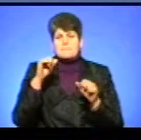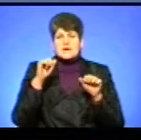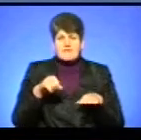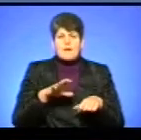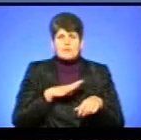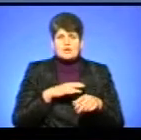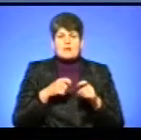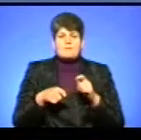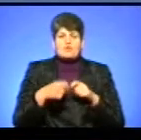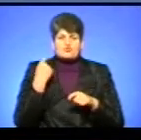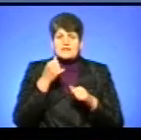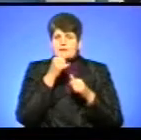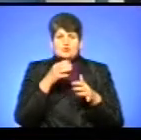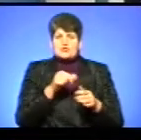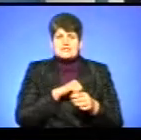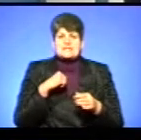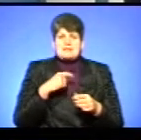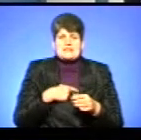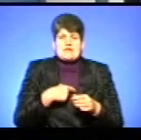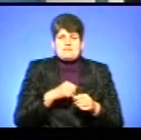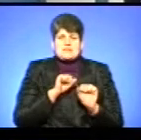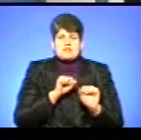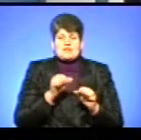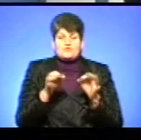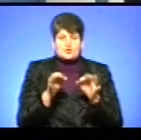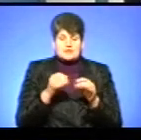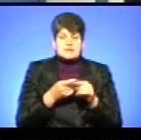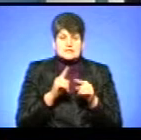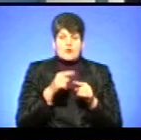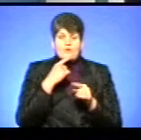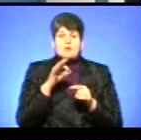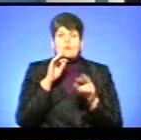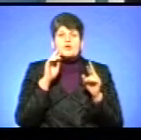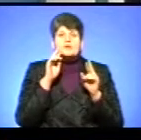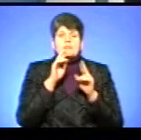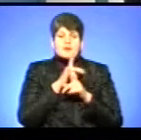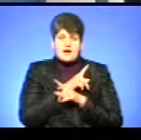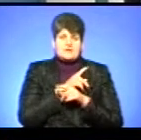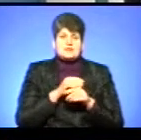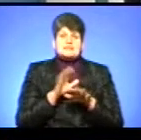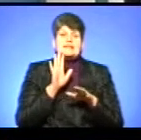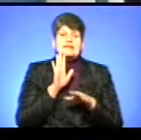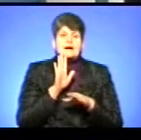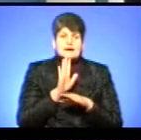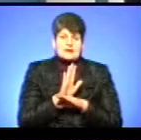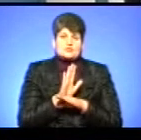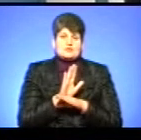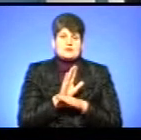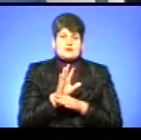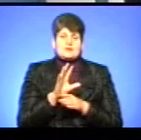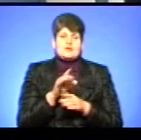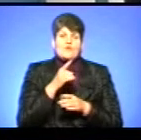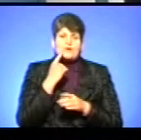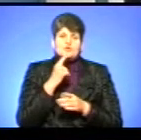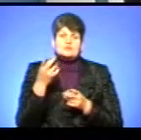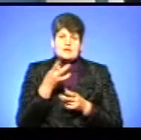себе самостійно захистити в суді. Це рішення встановлює протиправність та нечинність наказу, яким встановлювалася плата за перебування